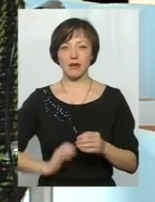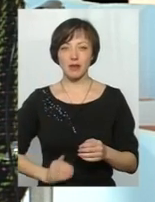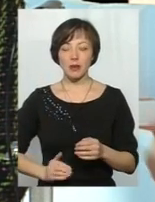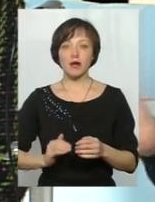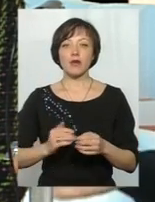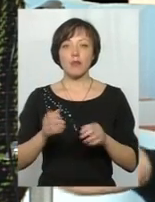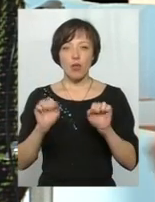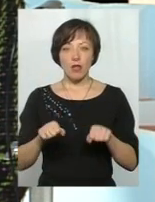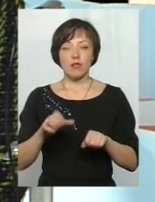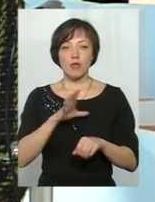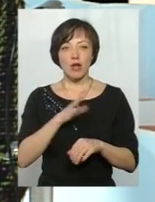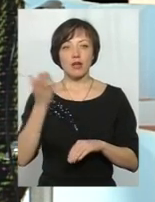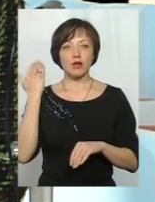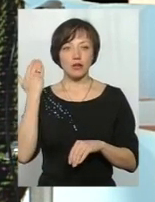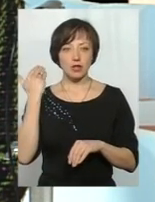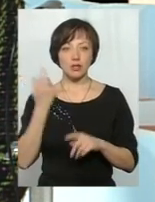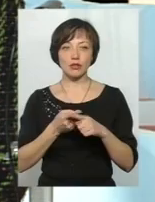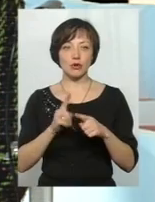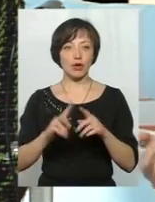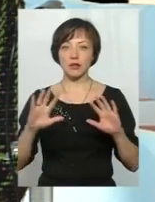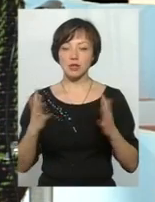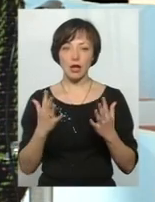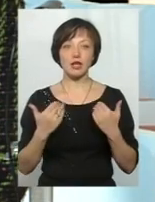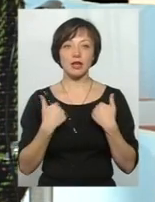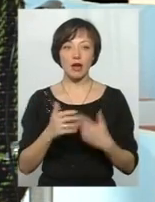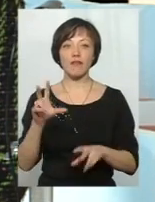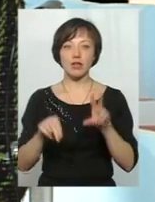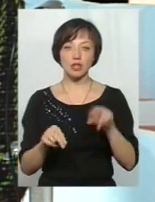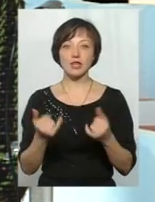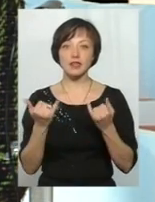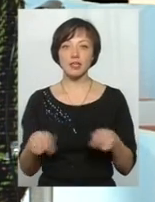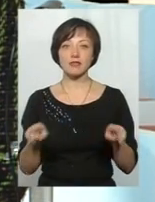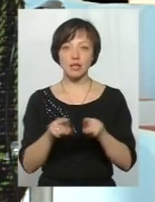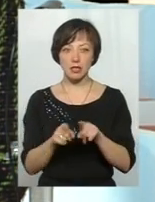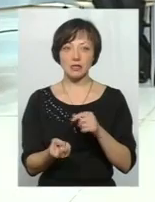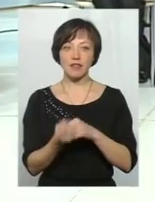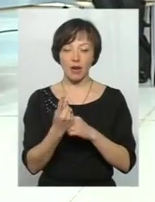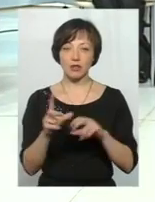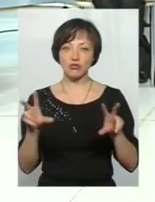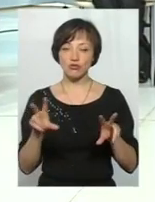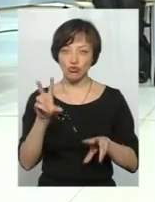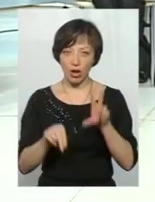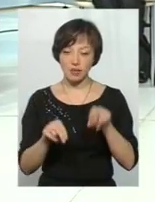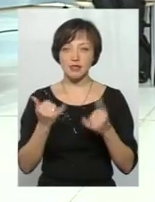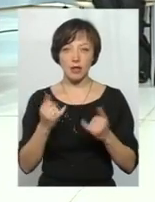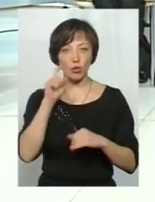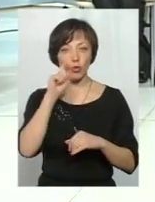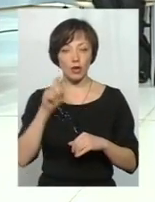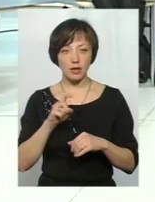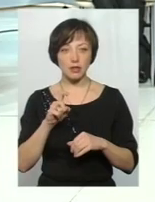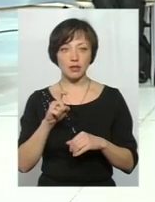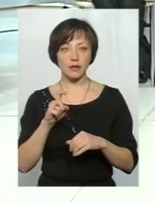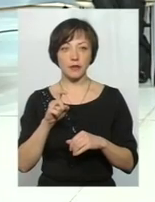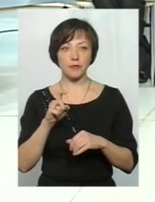така була можливість, жаль, тоді цього не сталося. Я вважаю, що зараз все-таки з'являється шанс. По-перше, зараз Україна, ми,